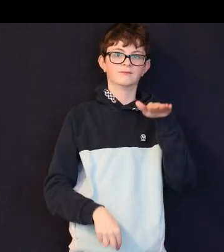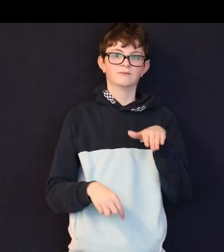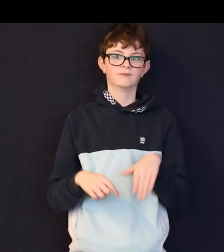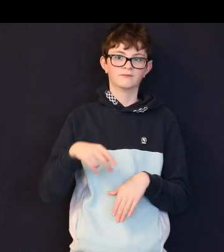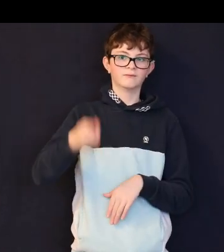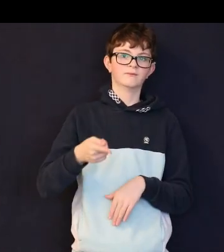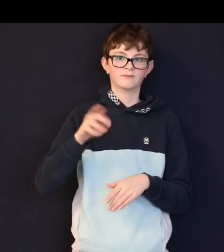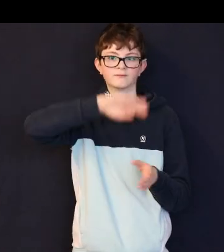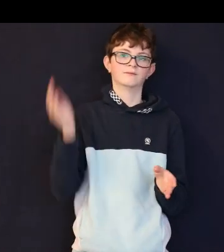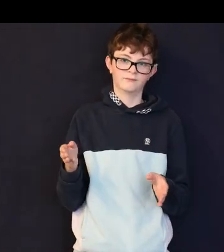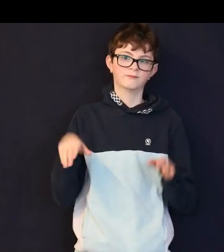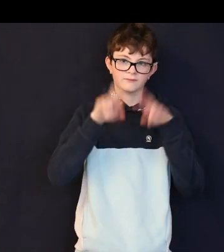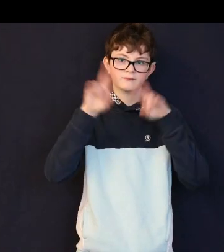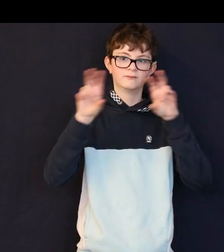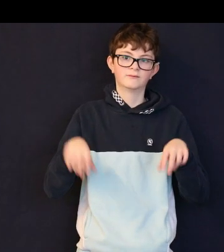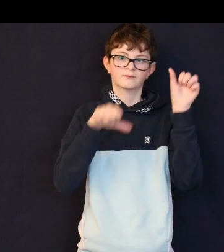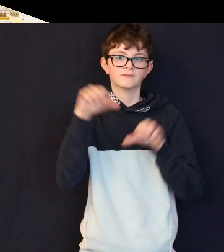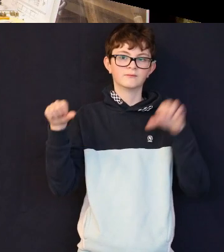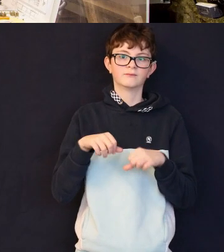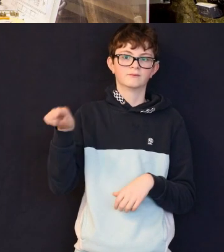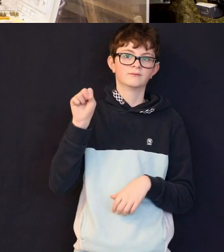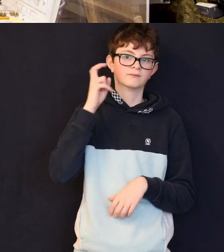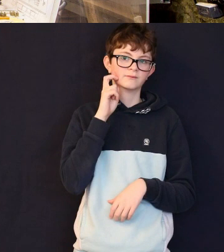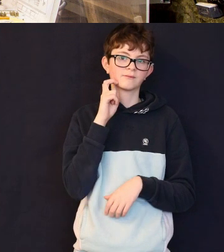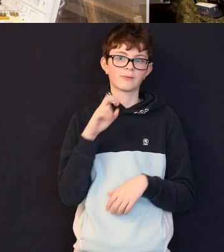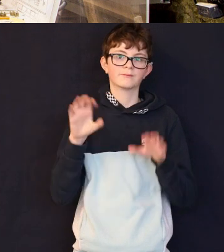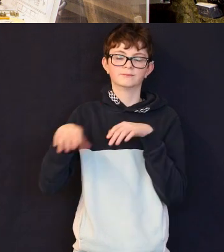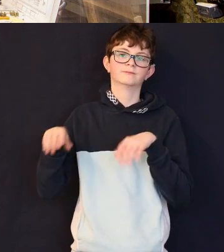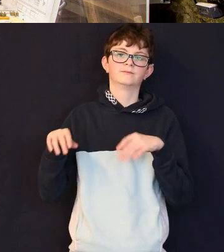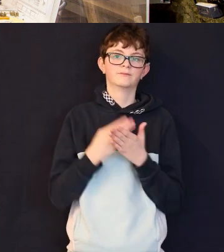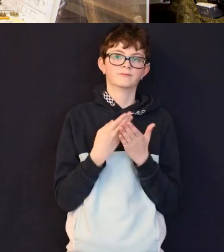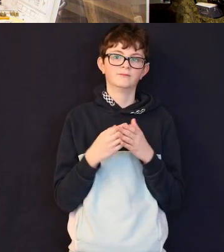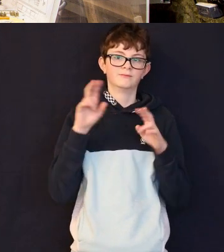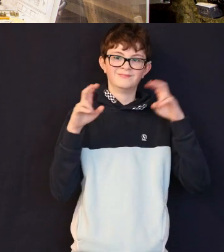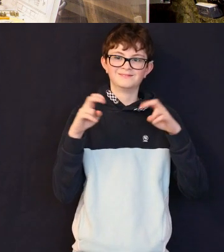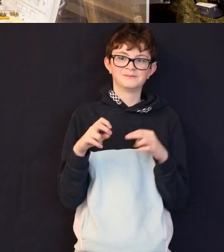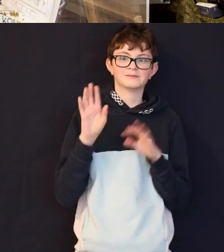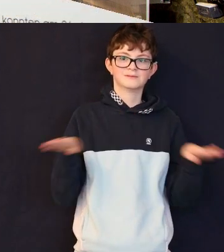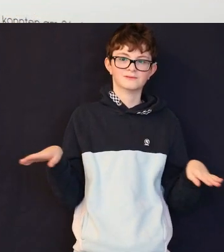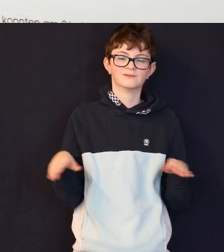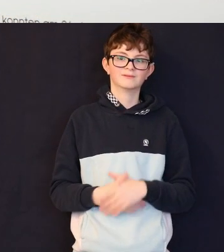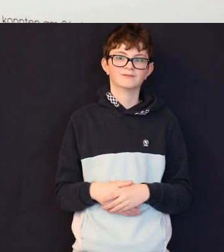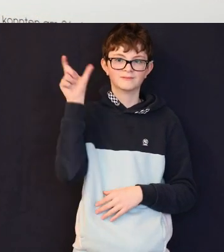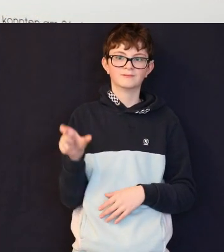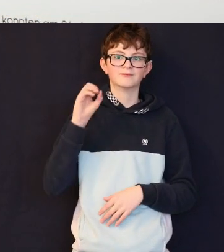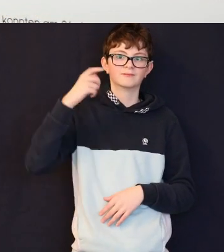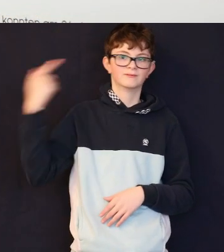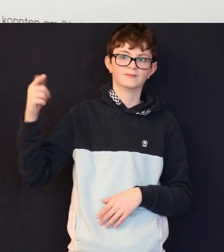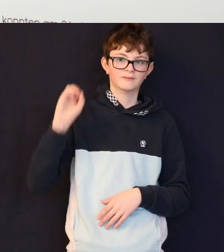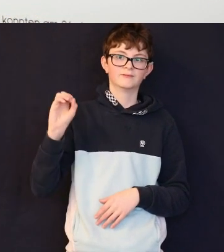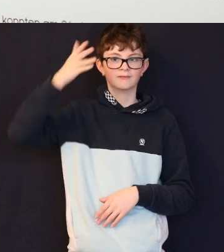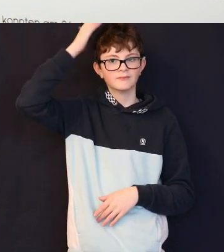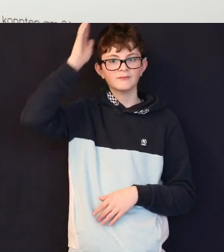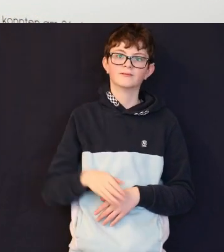Reaktors oder der Experimentiertisch von Otto Hahn. 2013 ist das Museum mit Mitteln aus dem